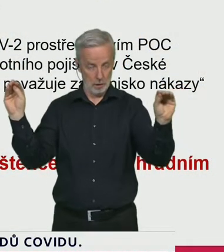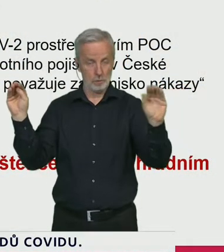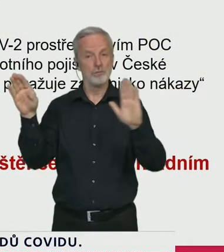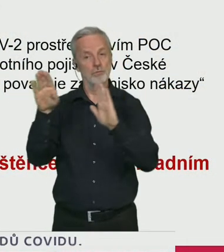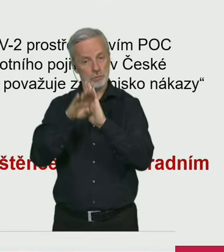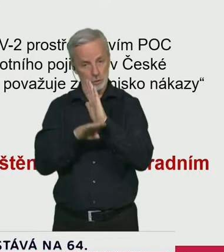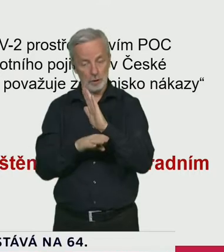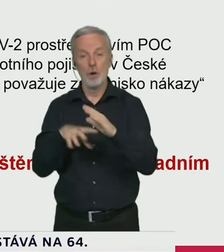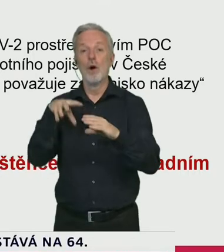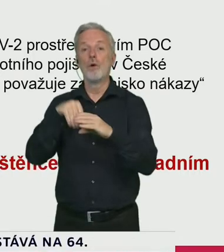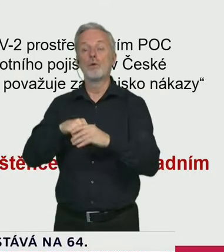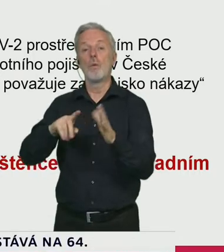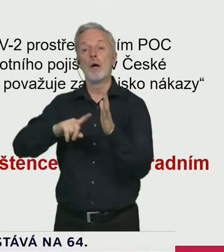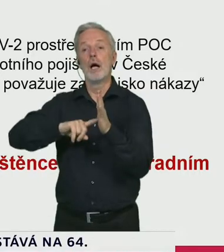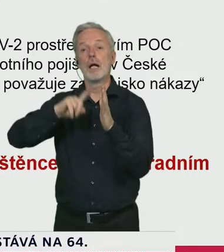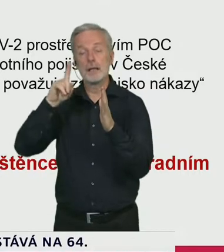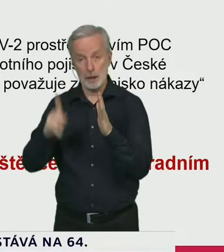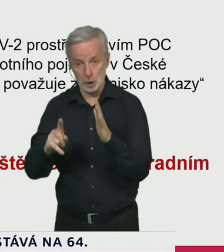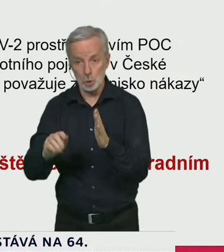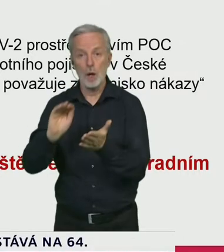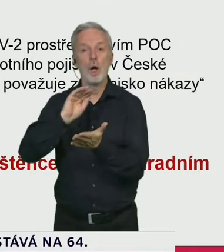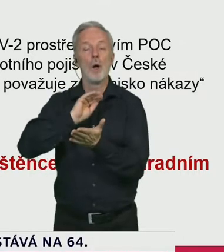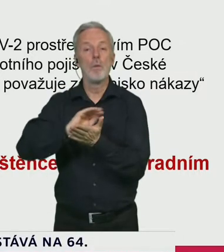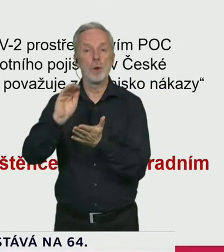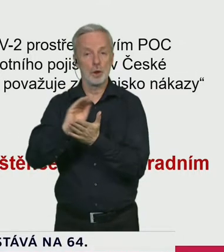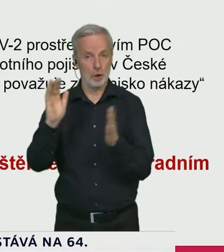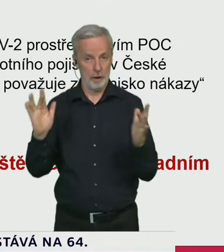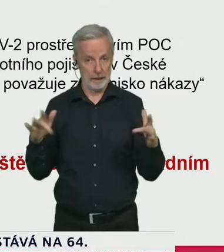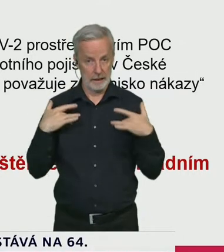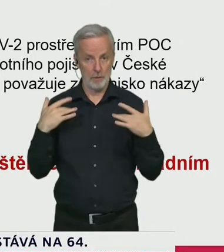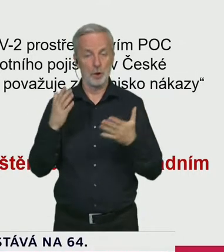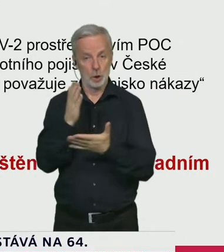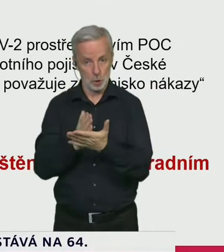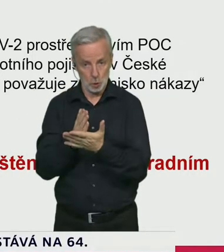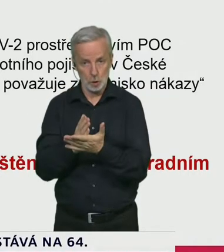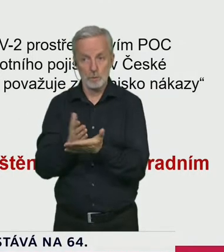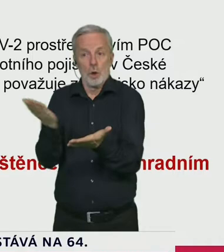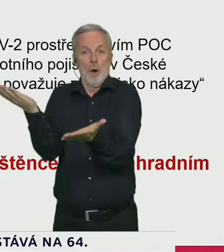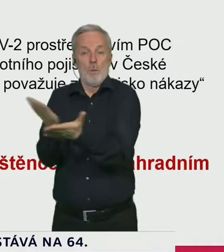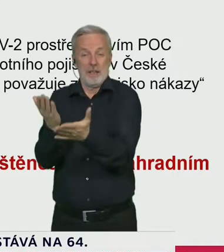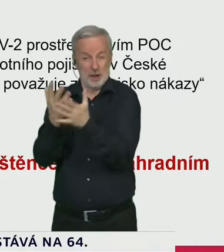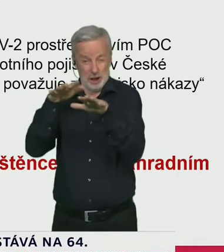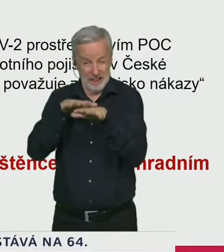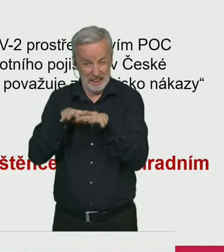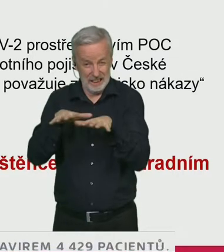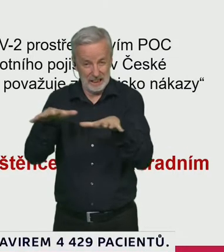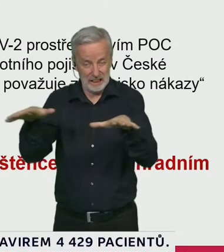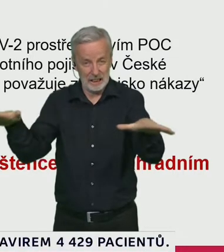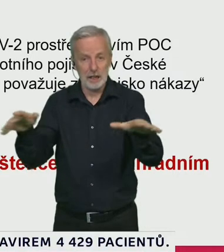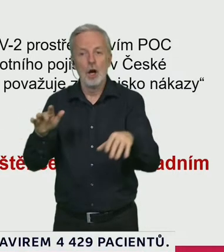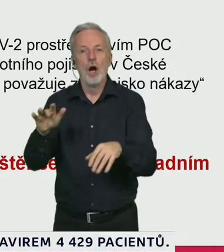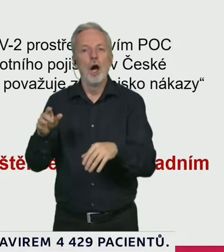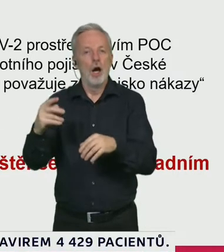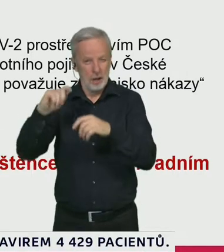vlastně poskytovatelům zdravotních služeb, kteří jsou zařazeni do sítě antigenních odběrových míst, se vlastně v